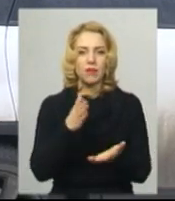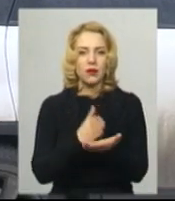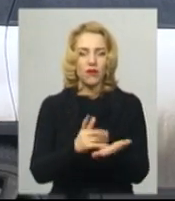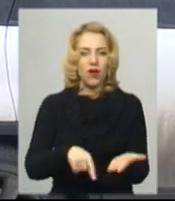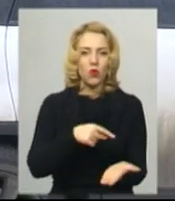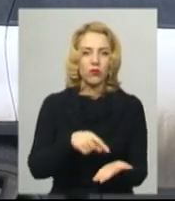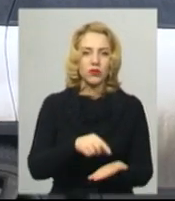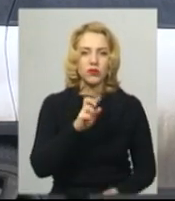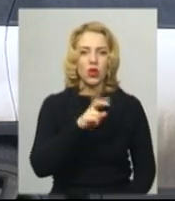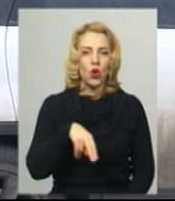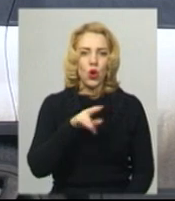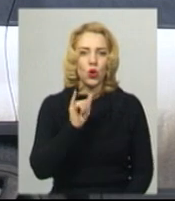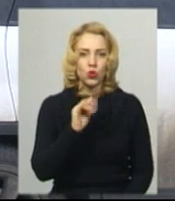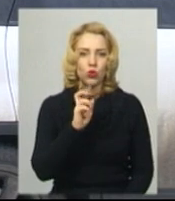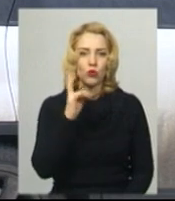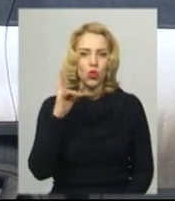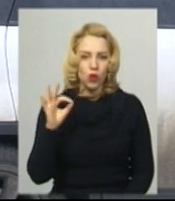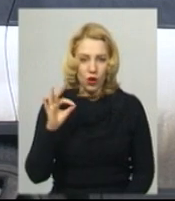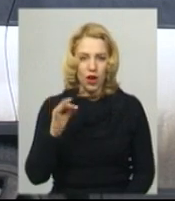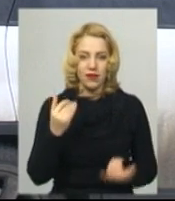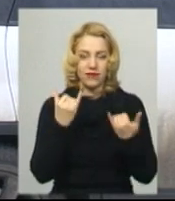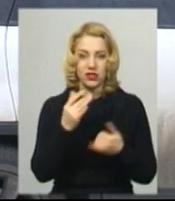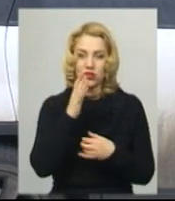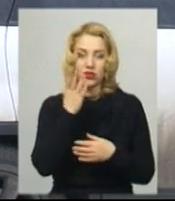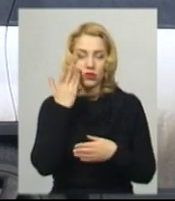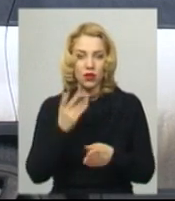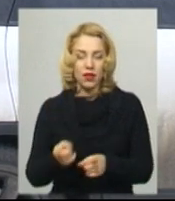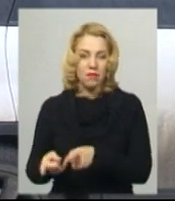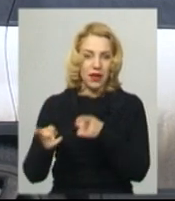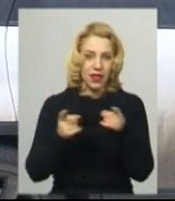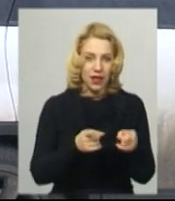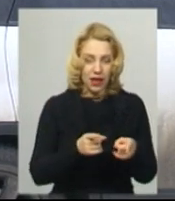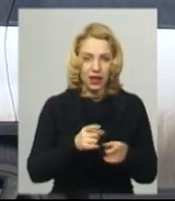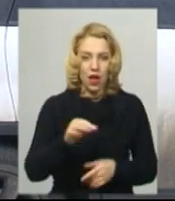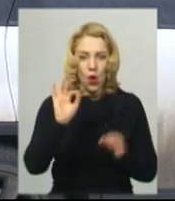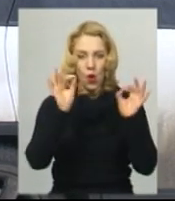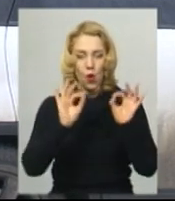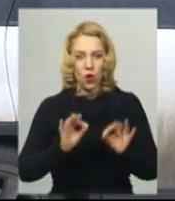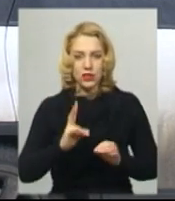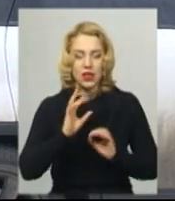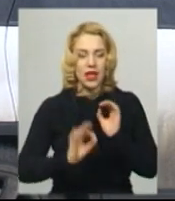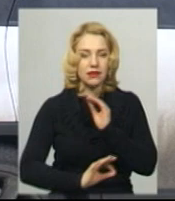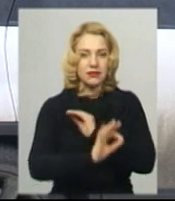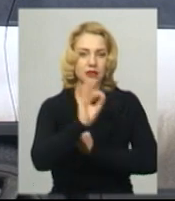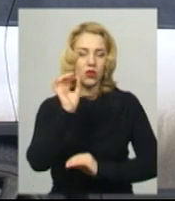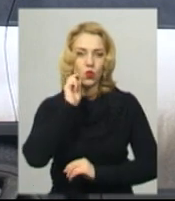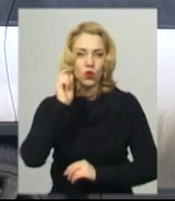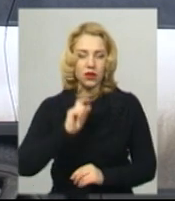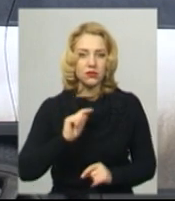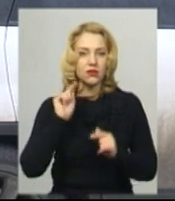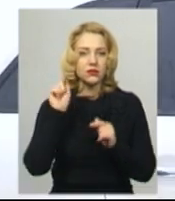зараз в цей час, коли вони переїхали з осені на схід України і там